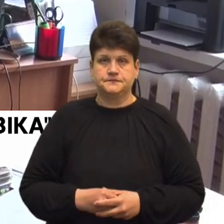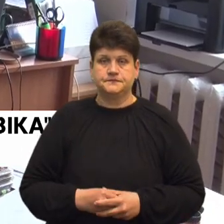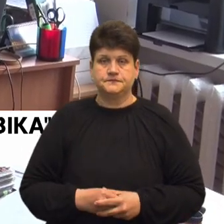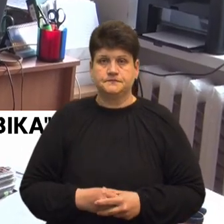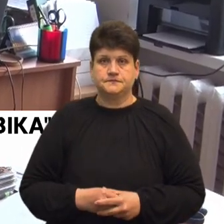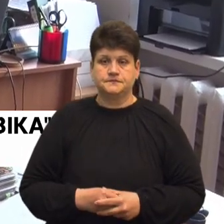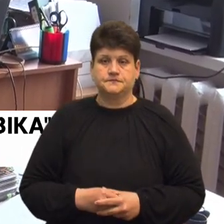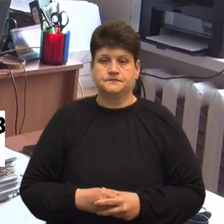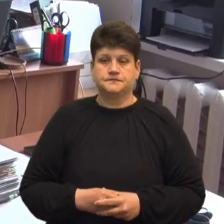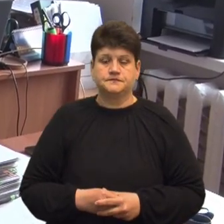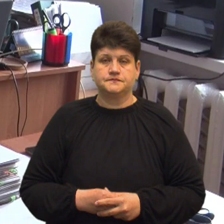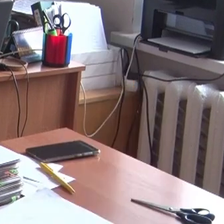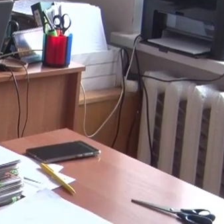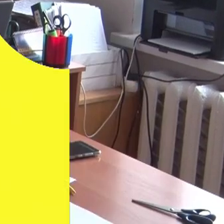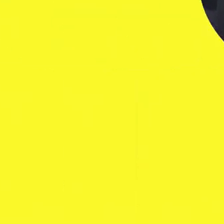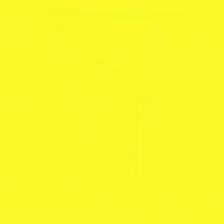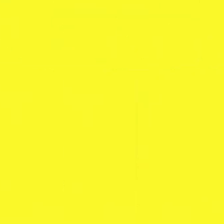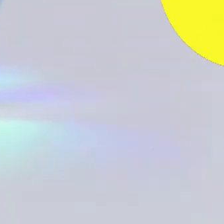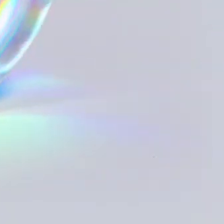Галіяш, Суспільне новини, Тернопільщина.